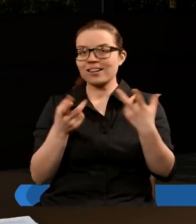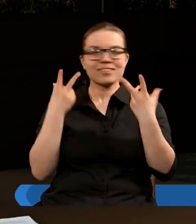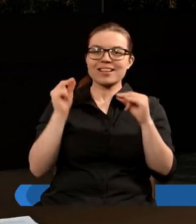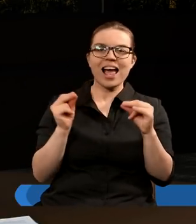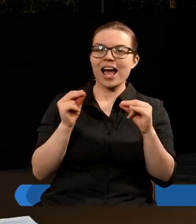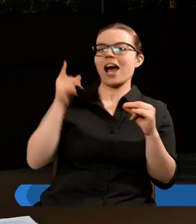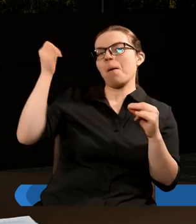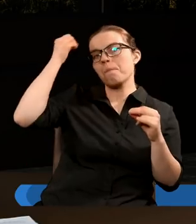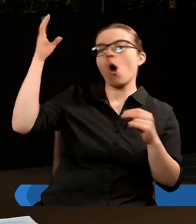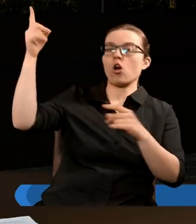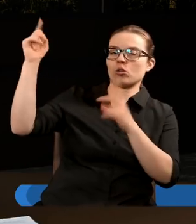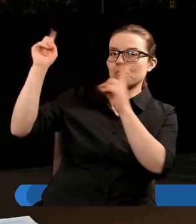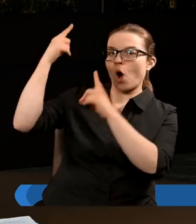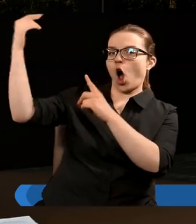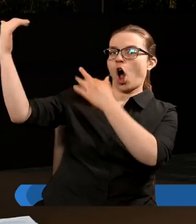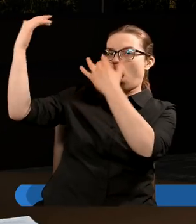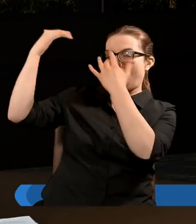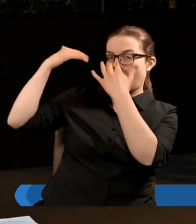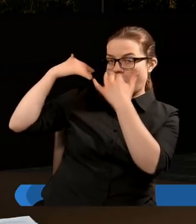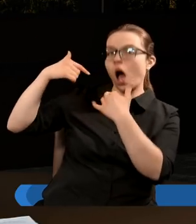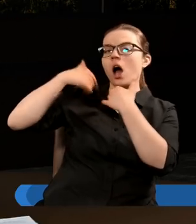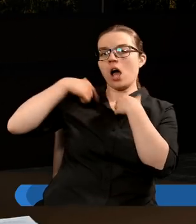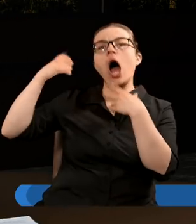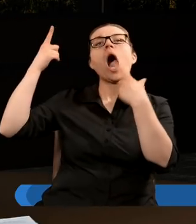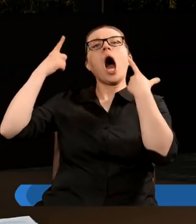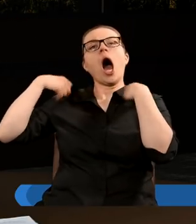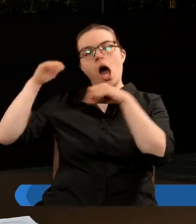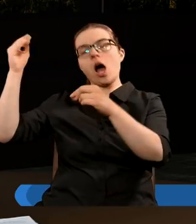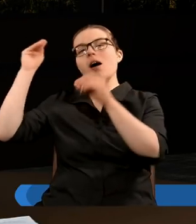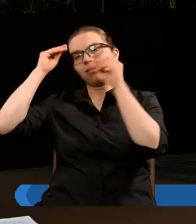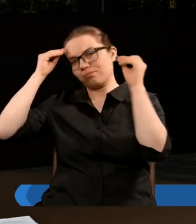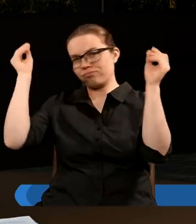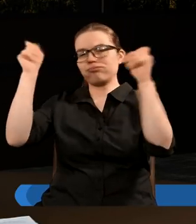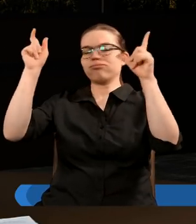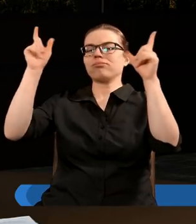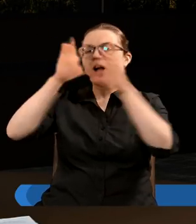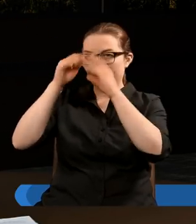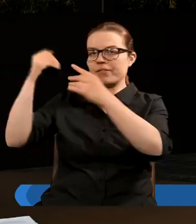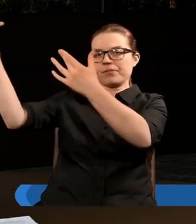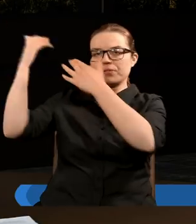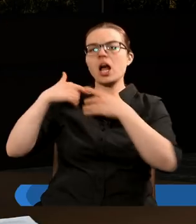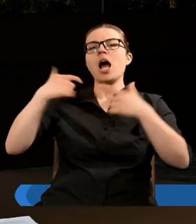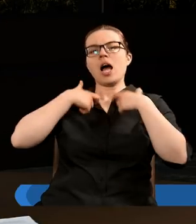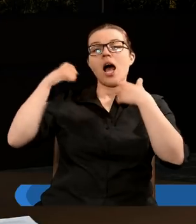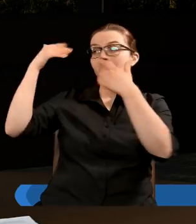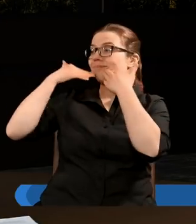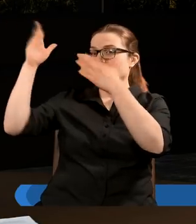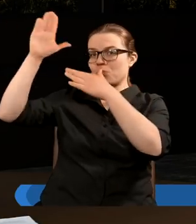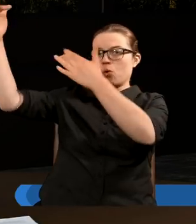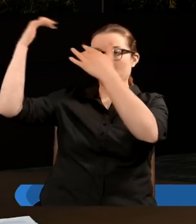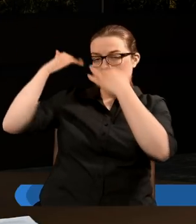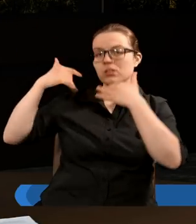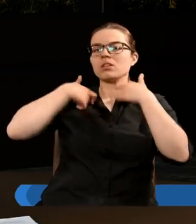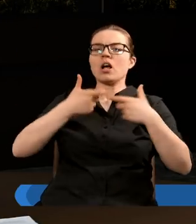która pochodzi od niego i często objawia się ona w ogromnej wierze i ogromnej odwadze do głoszenia jego praw, do zwiastowania